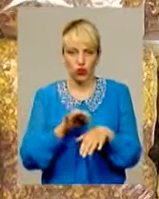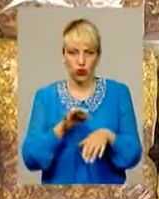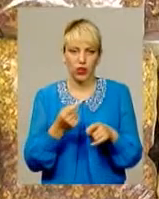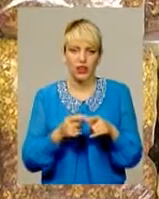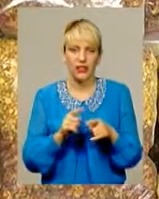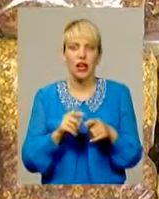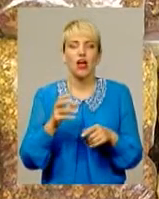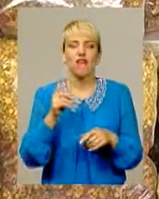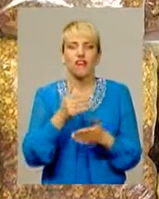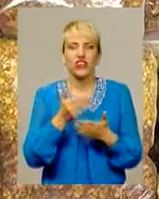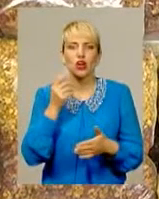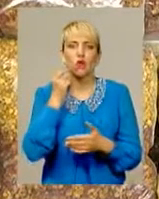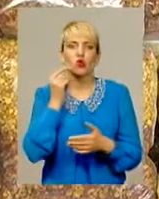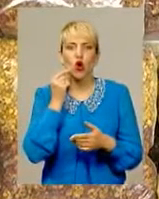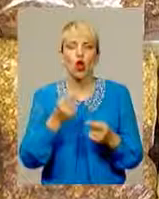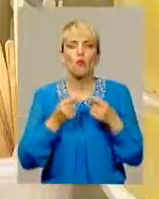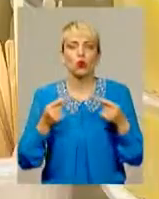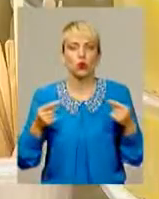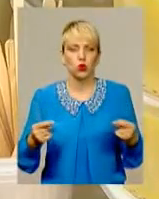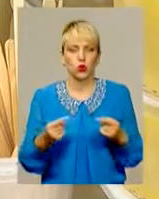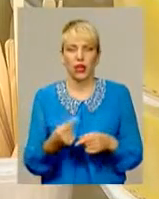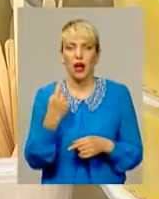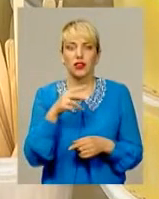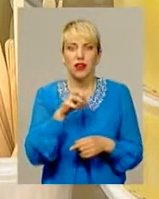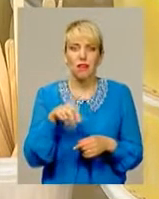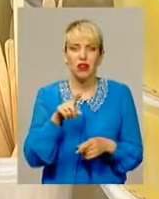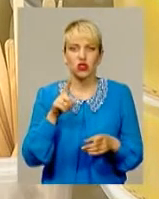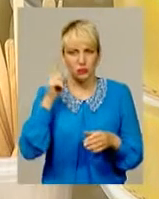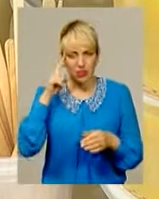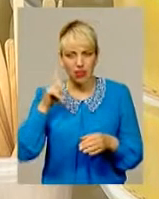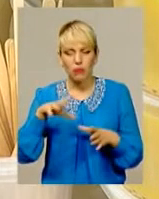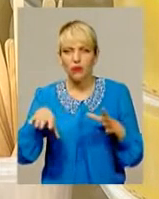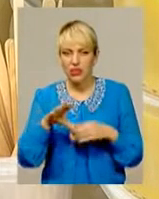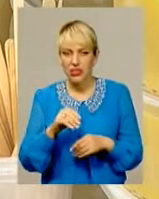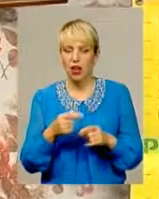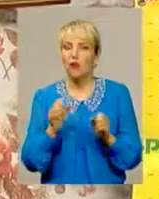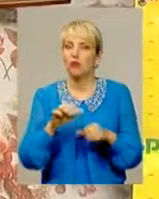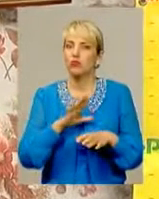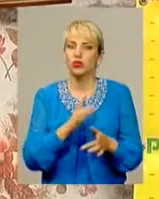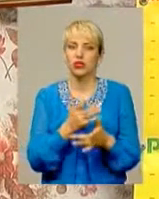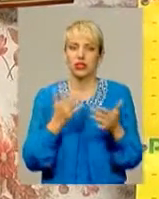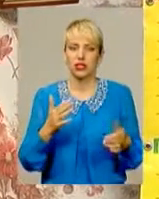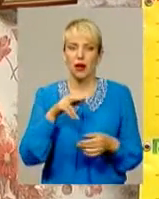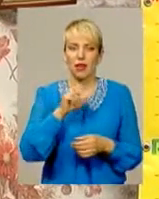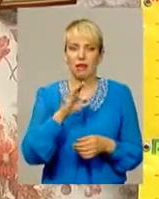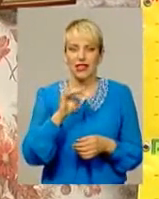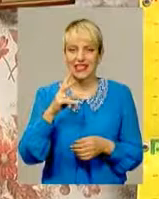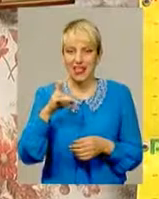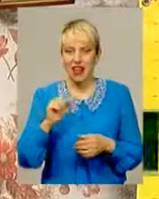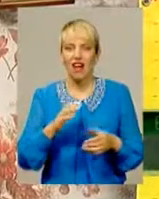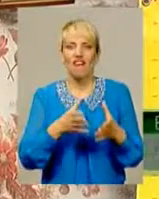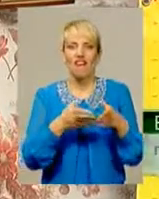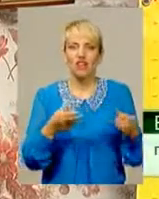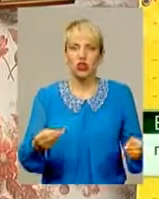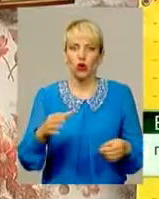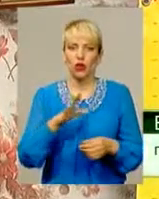які й досі досконало не вивчені. Бо один лише мед, про який ми наче знаємо все, може бути дуже різним. Наша пасіка була з весни в лісі, це лісові